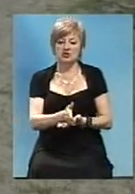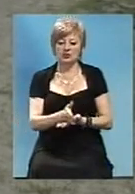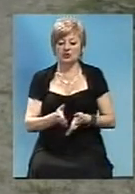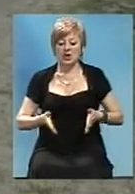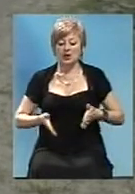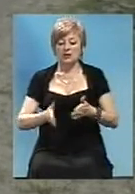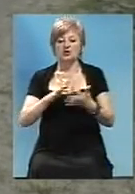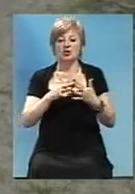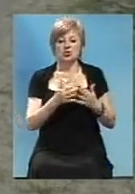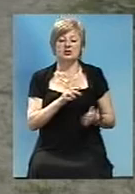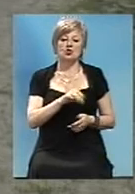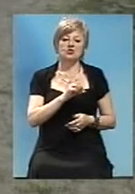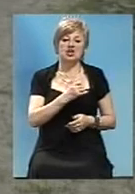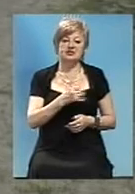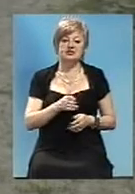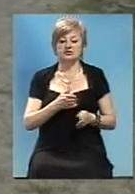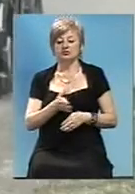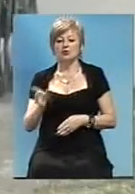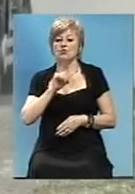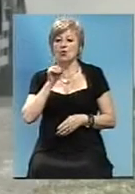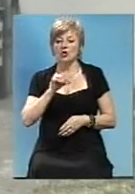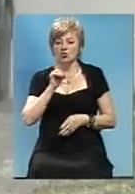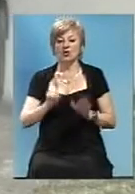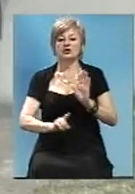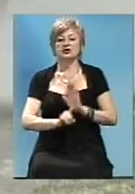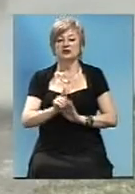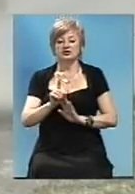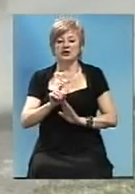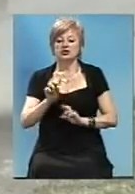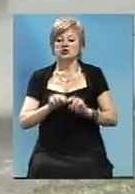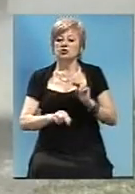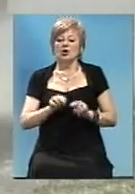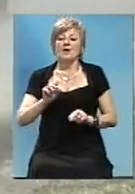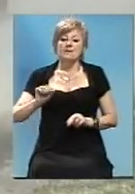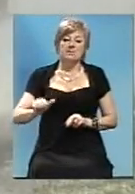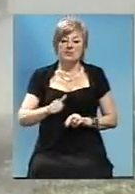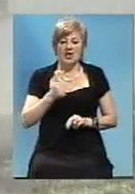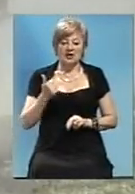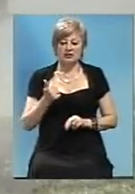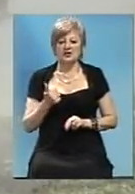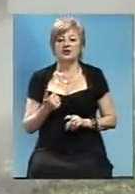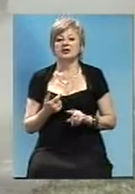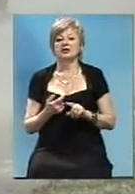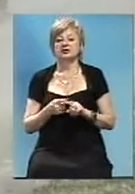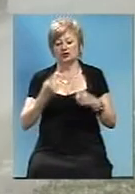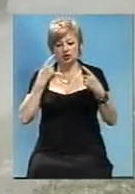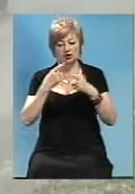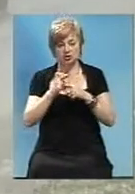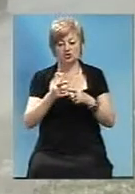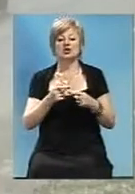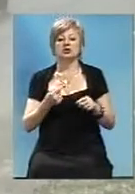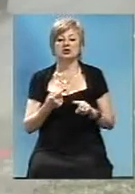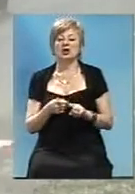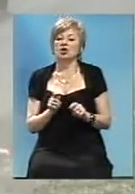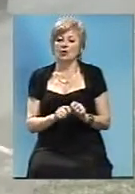від села Преображенка в бік Полог почала ремонтуватися серед перших, зазначає Олександр Чорний, інженер відділу технічного